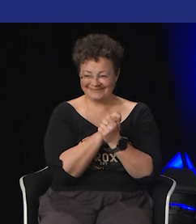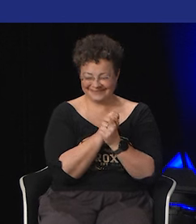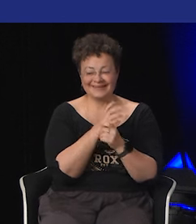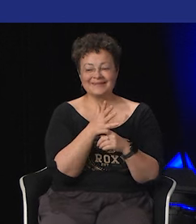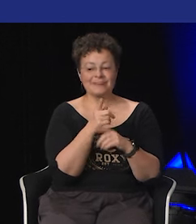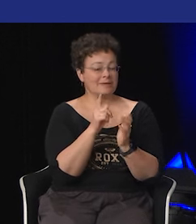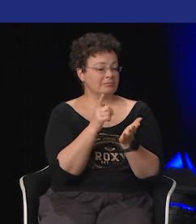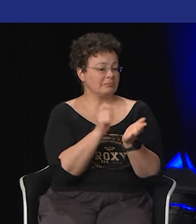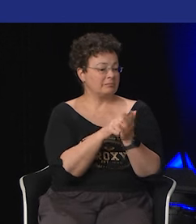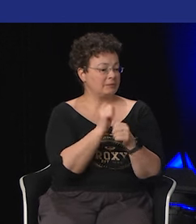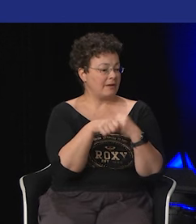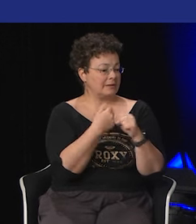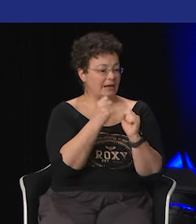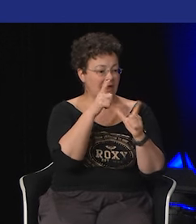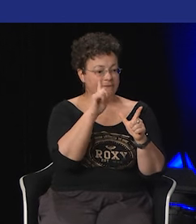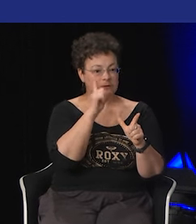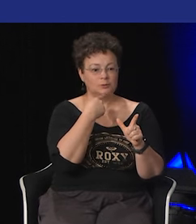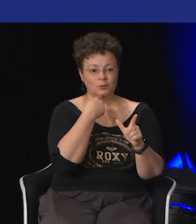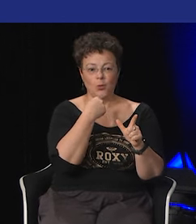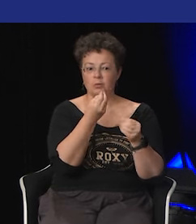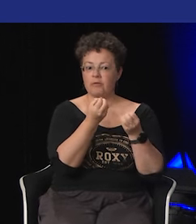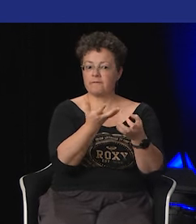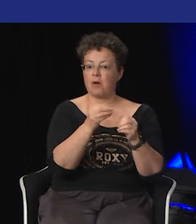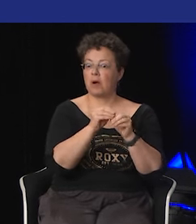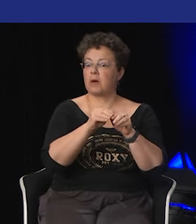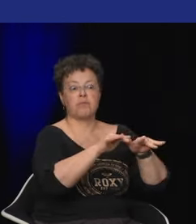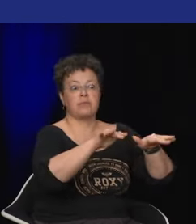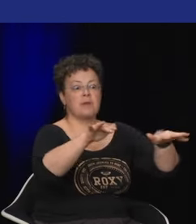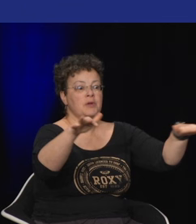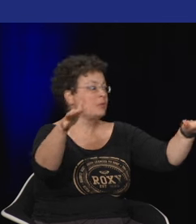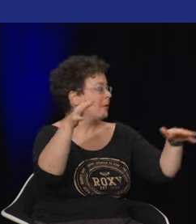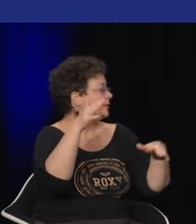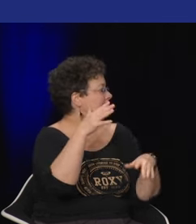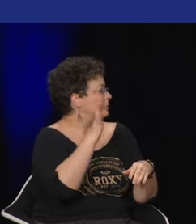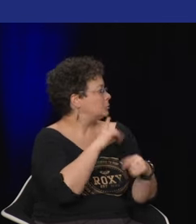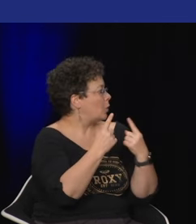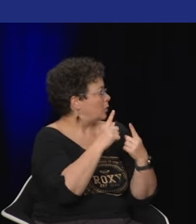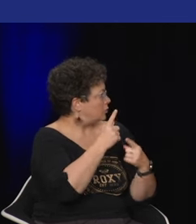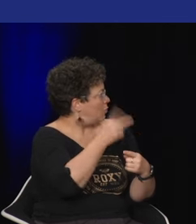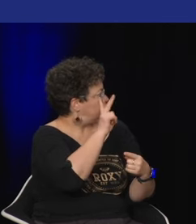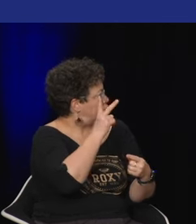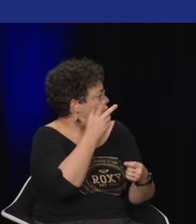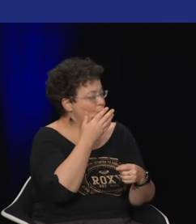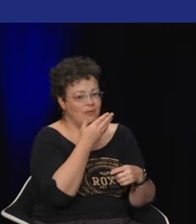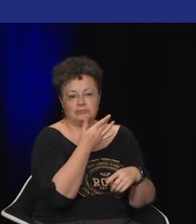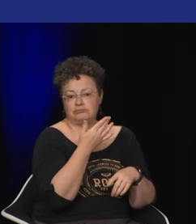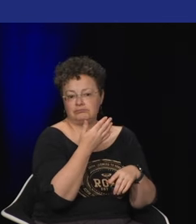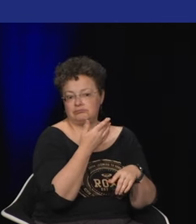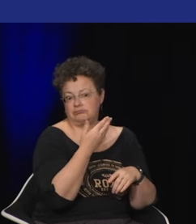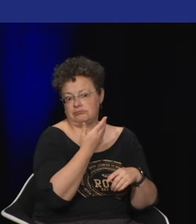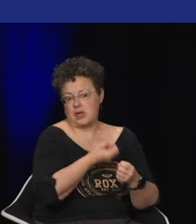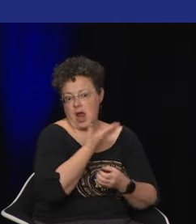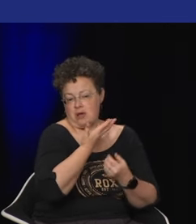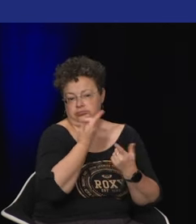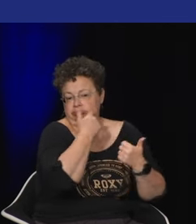pardon pardon pour les interprètes alors ça correspond vraiment au réveil sourd cette diffusion et